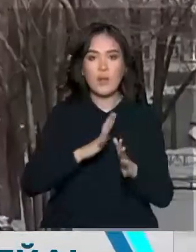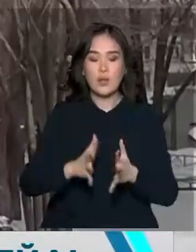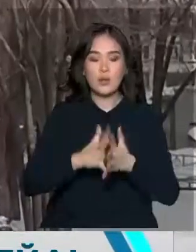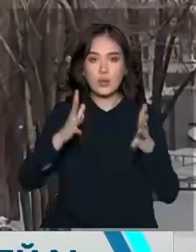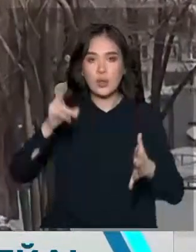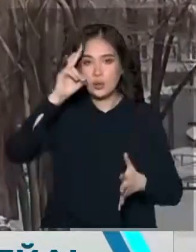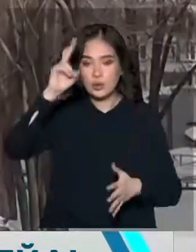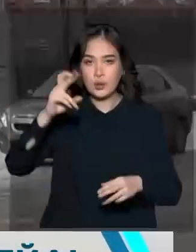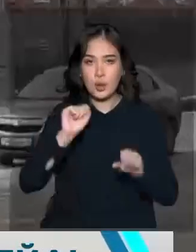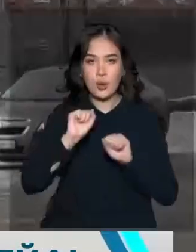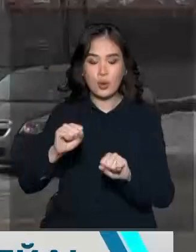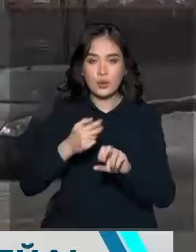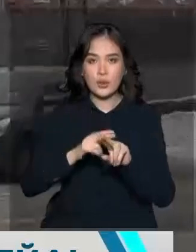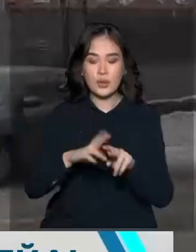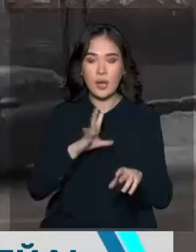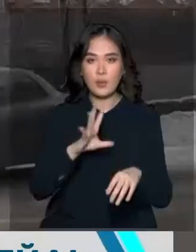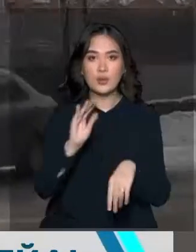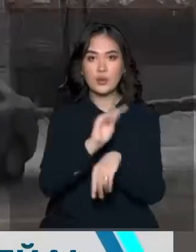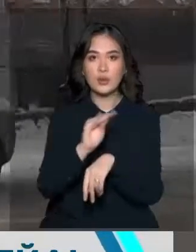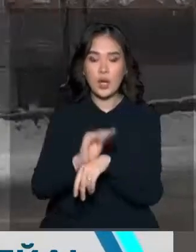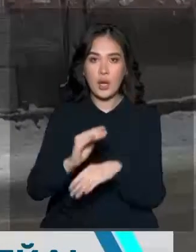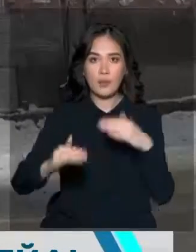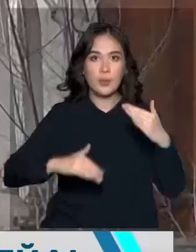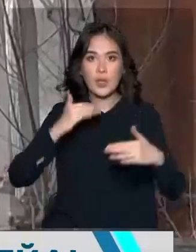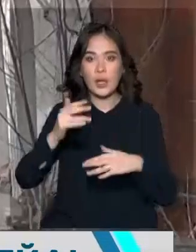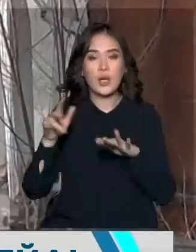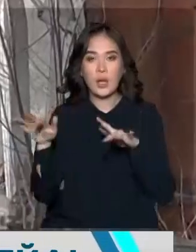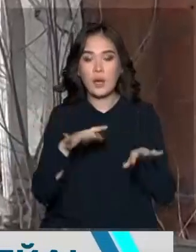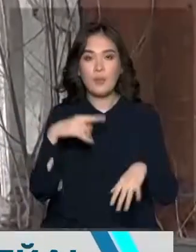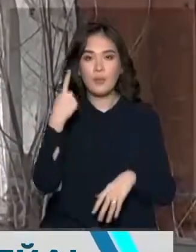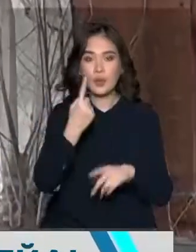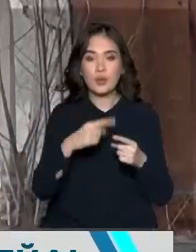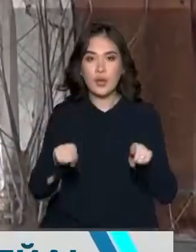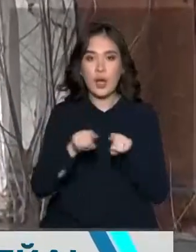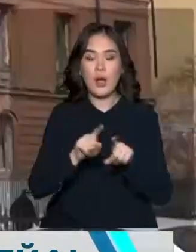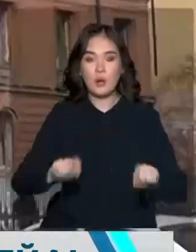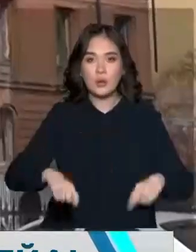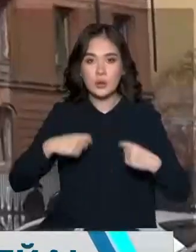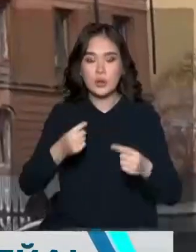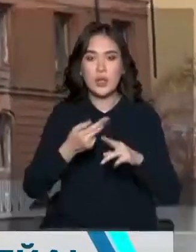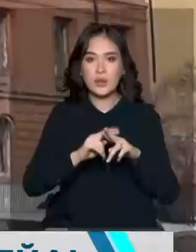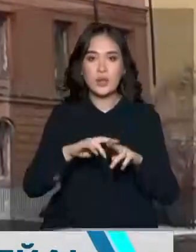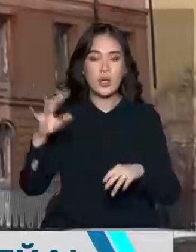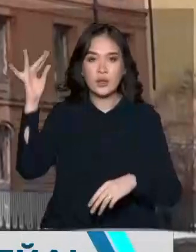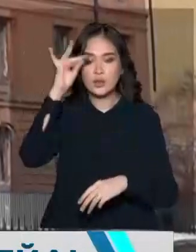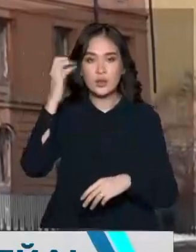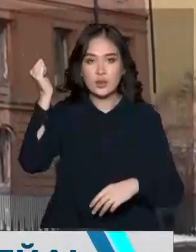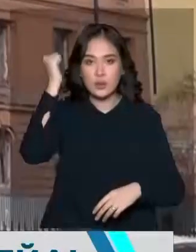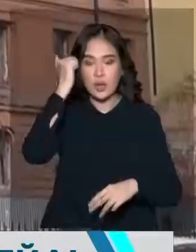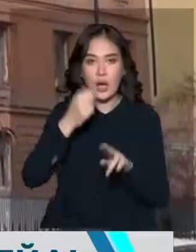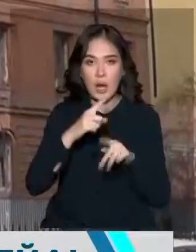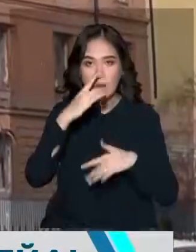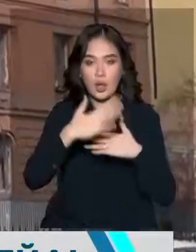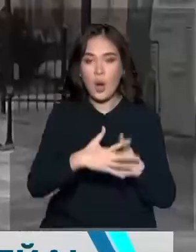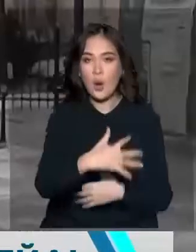қорғауында. Тесінші күтіп баптауда бейлік тарапынан ал бүредің келігіне өтіп кеткен көне ғимараттар тағдыры алдағы